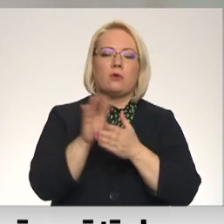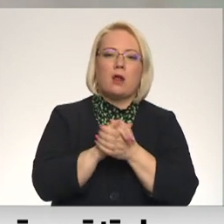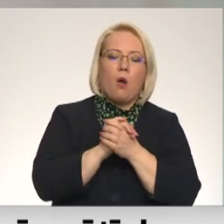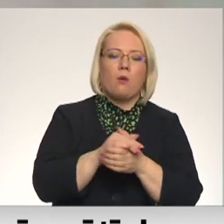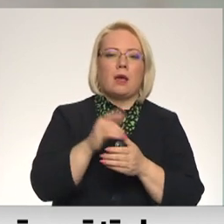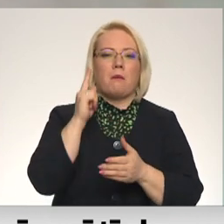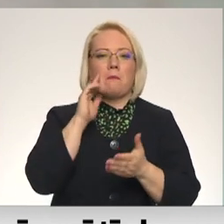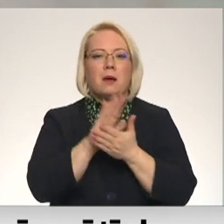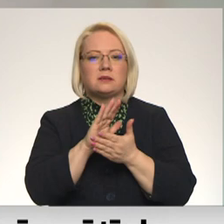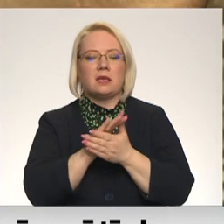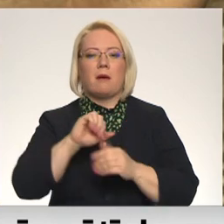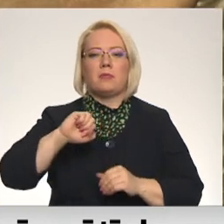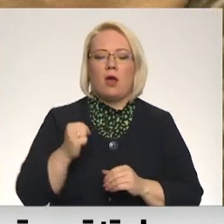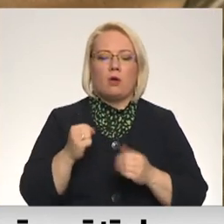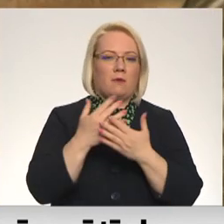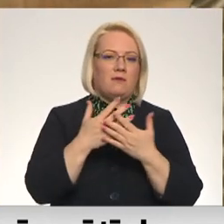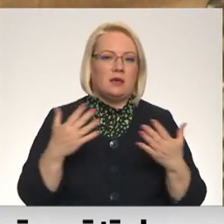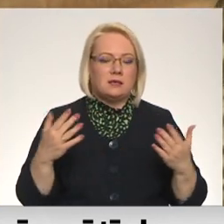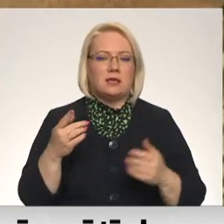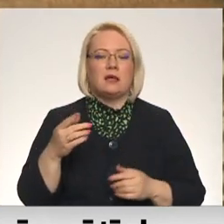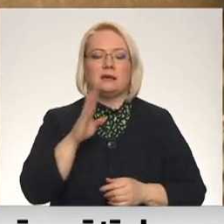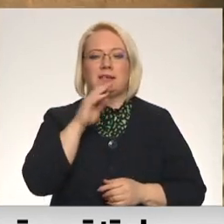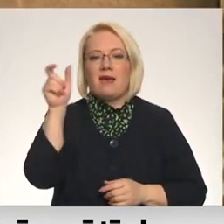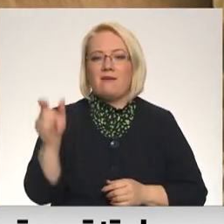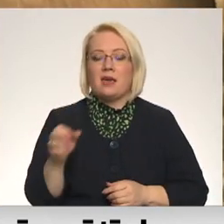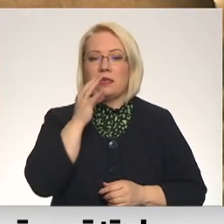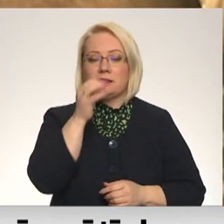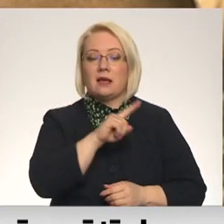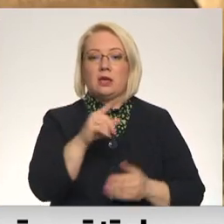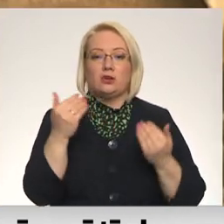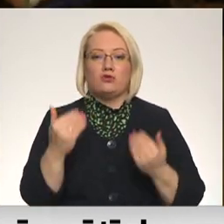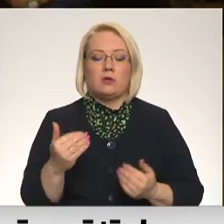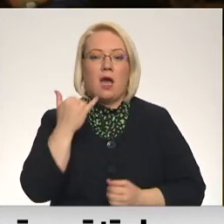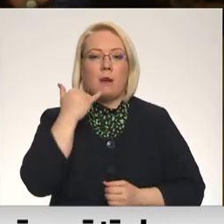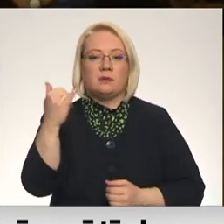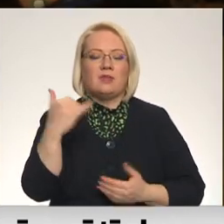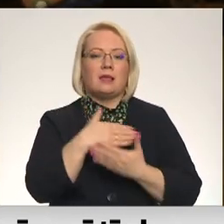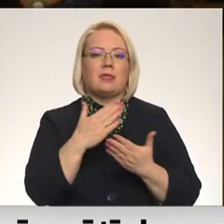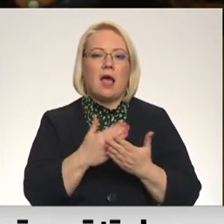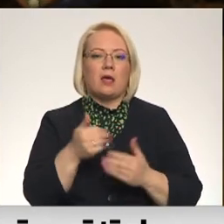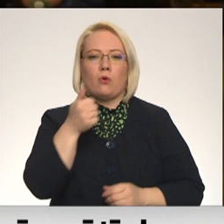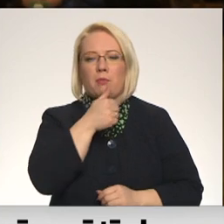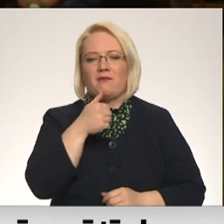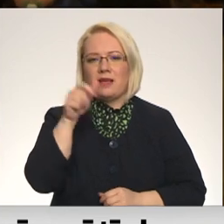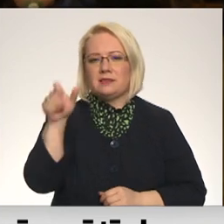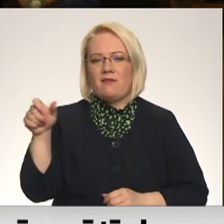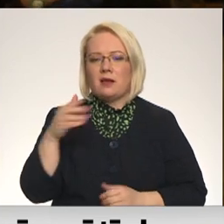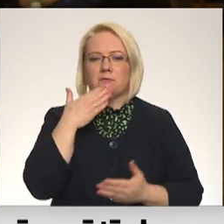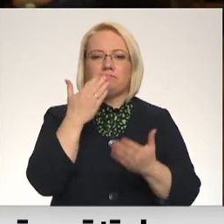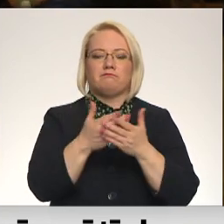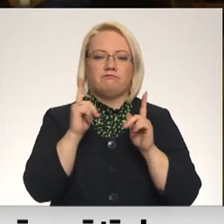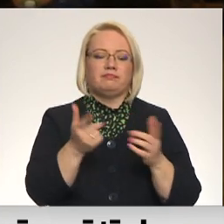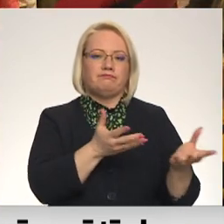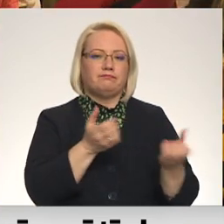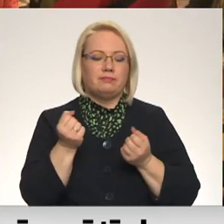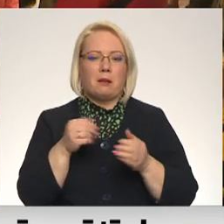radiem vai vēl kaut kādā veidā. Strupiša stāsta, ka līdz šodienai apzvanīta vien daļa no privātpersonām, kas pieteikušās izmitināt